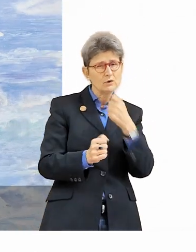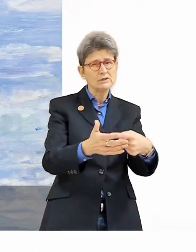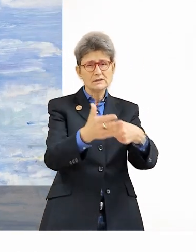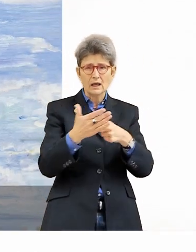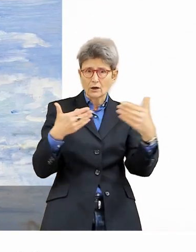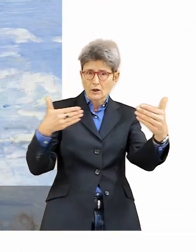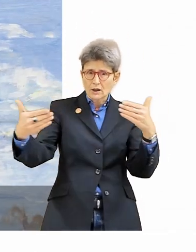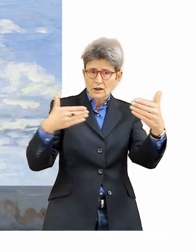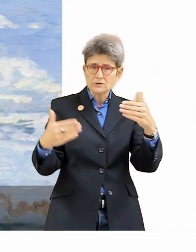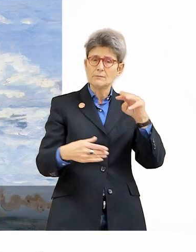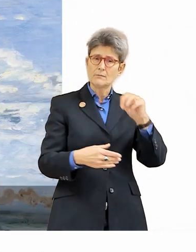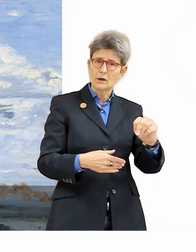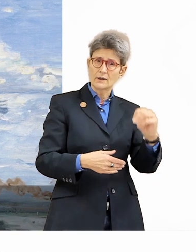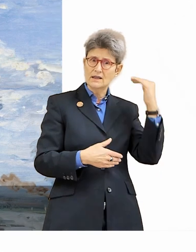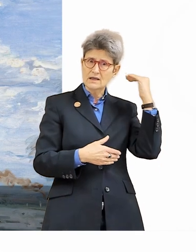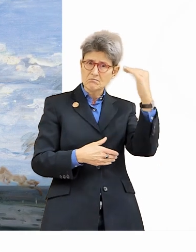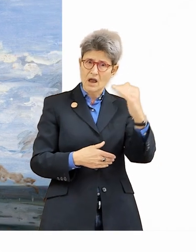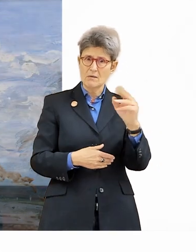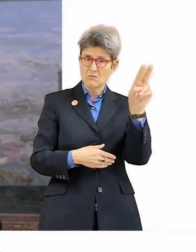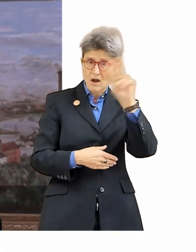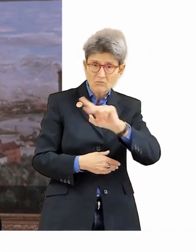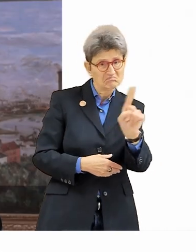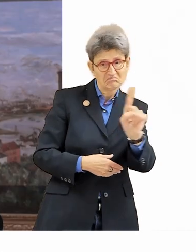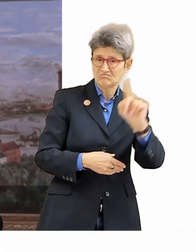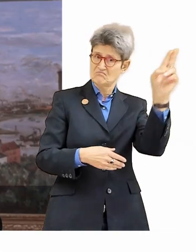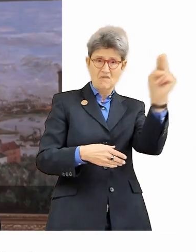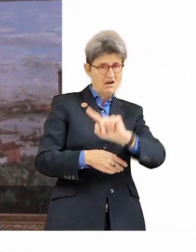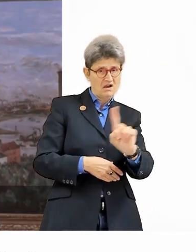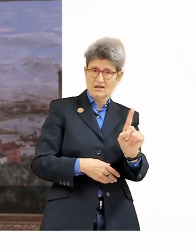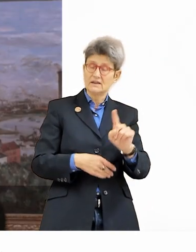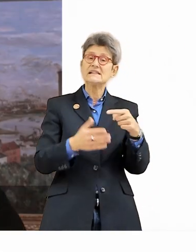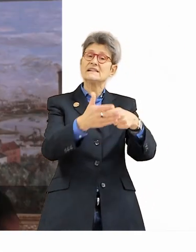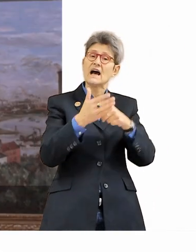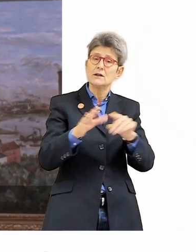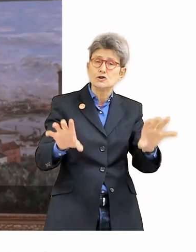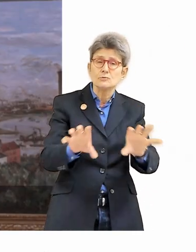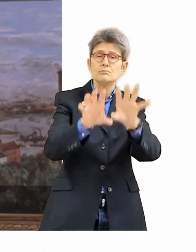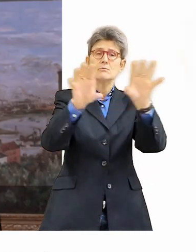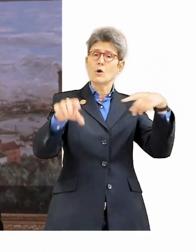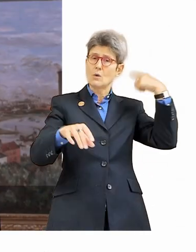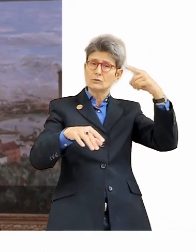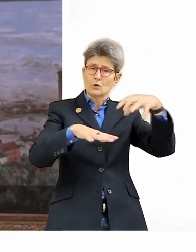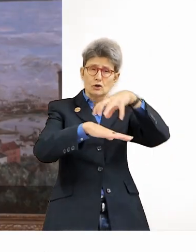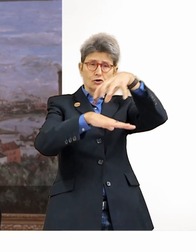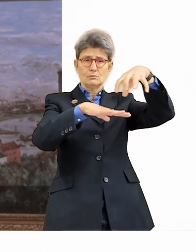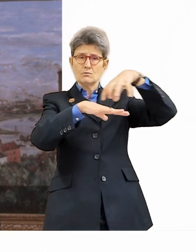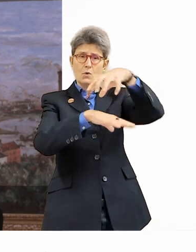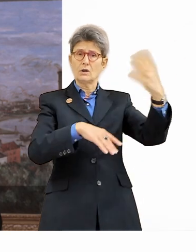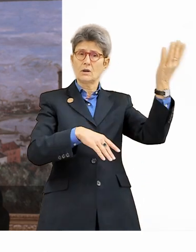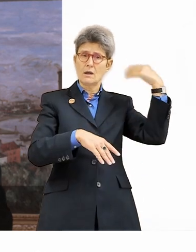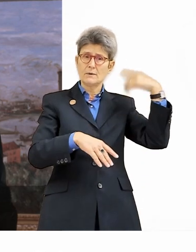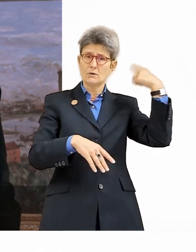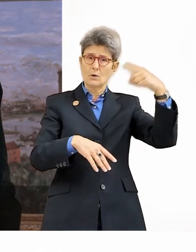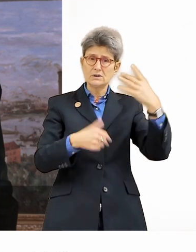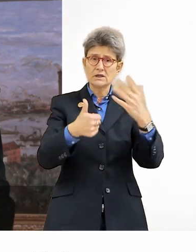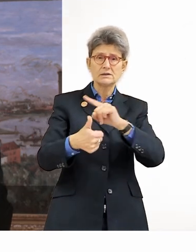Cumuluswolken ziehen. Und wir haben ganz bewusst Claude Monet's Waterloo Bridge direkt daneben gehängt, um eben auch zu zeigen, wie kontrastiv das Ganze eben auch aussehen